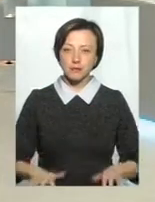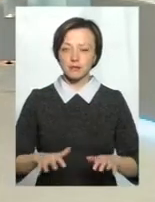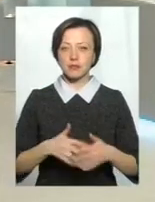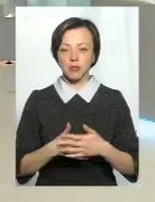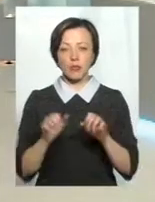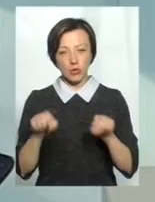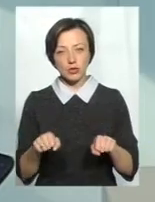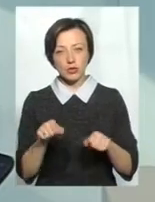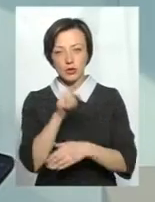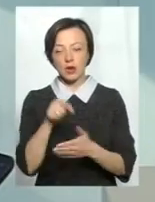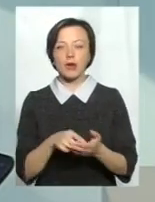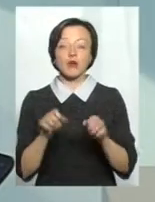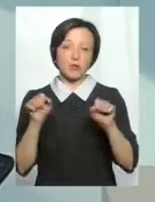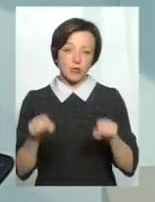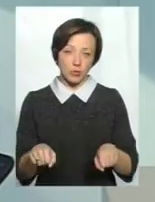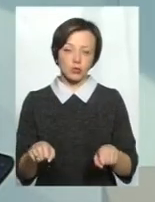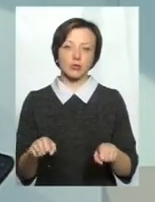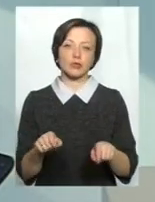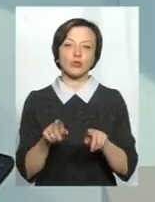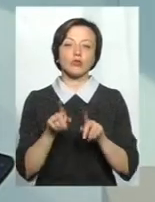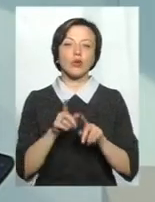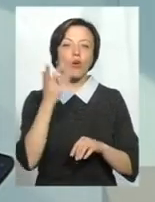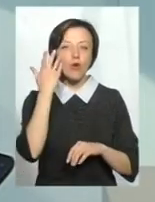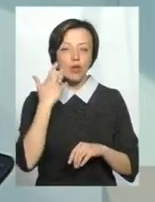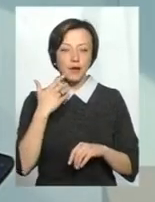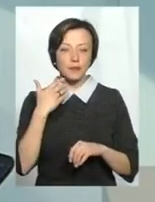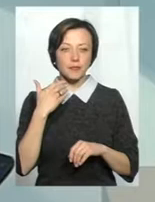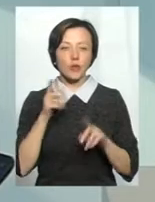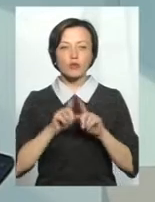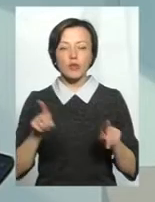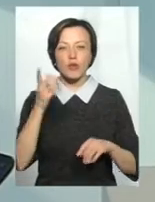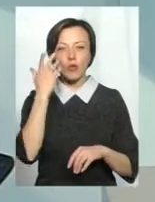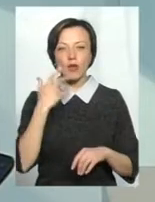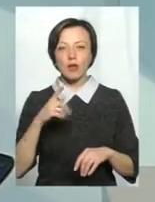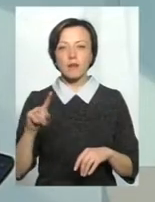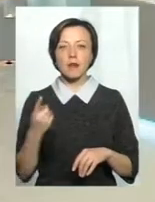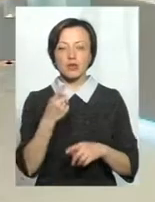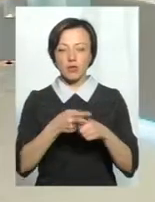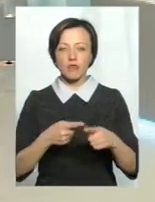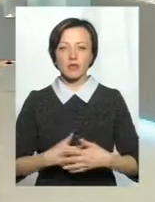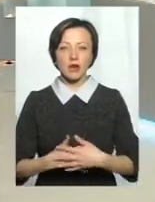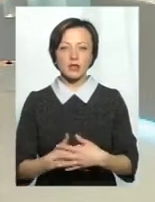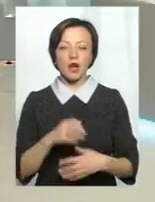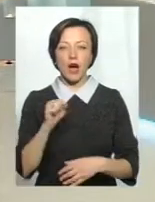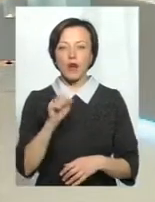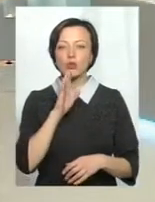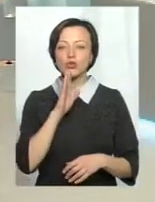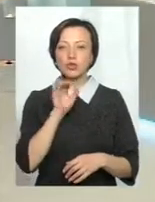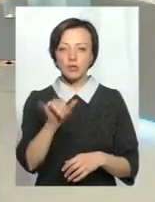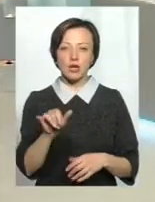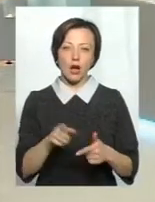Показано вагітним. Особливо коли перша половина вагітності, а в жінки